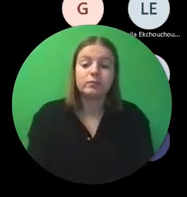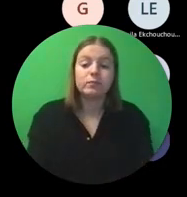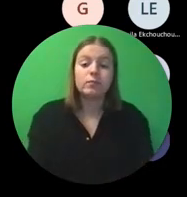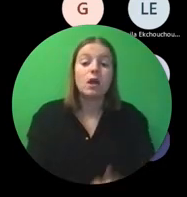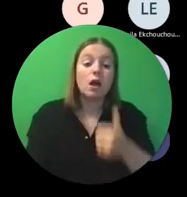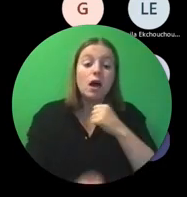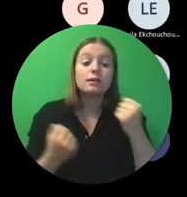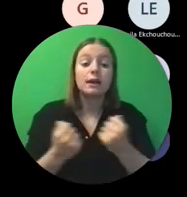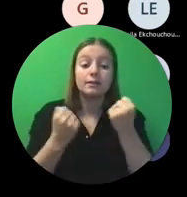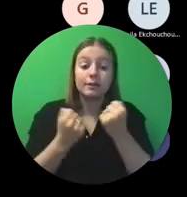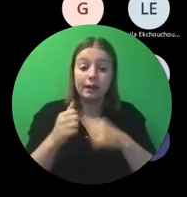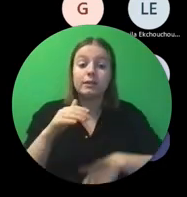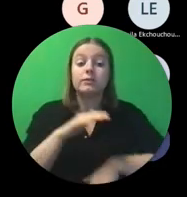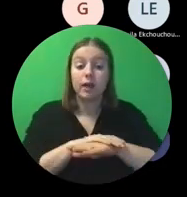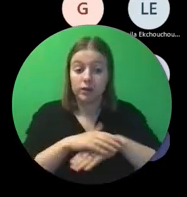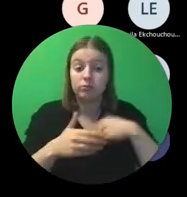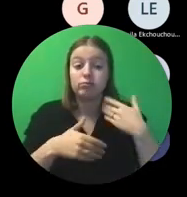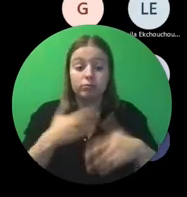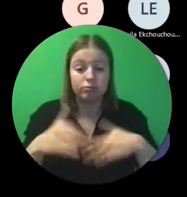En eens activiteiten gestart.